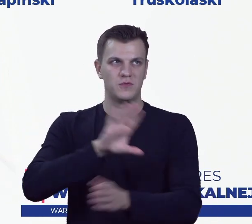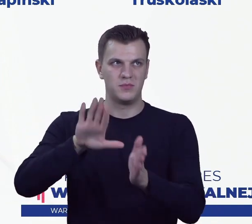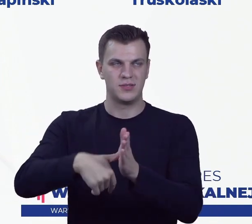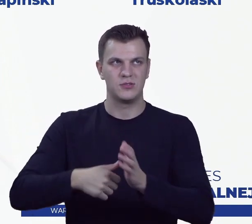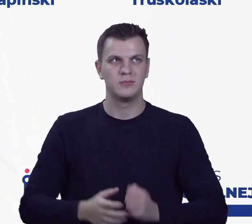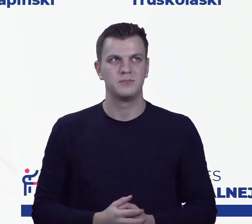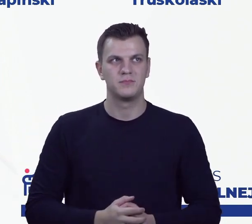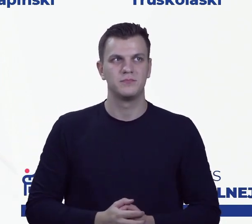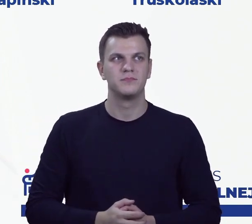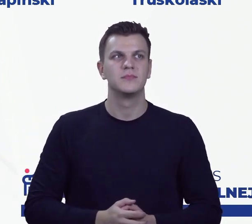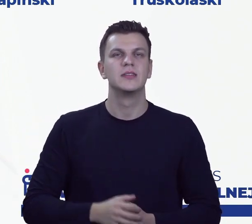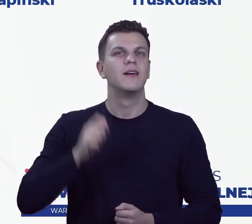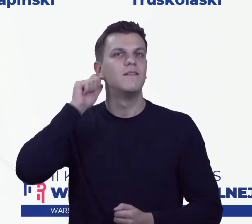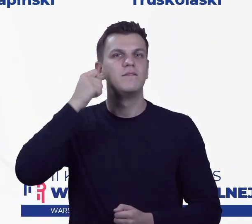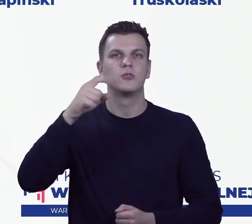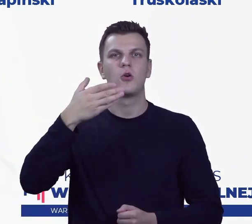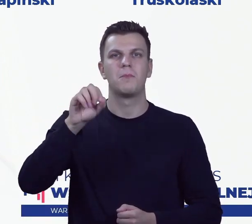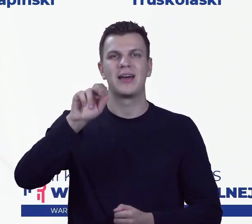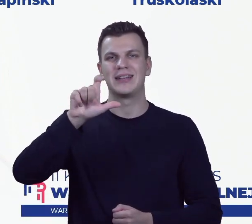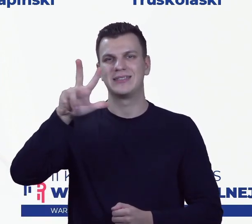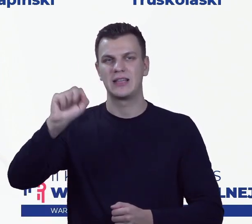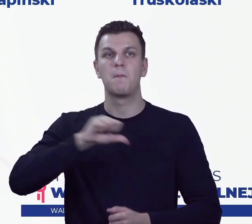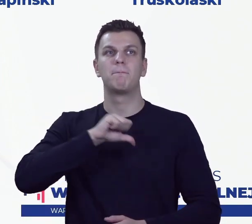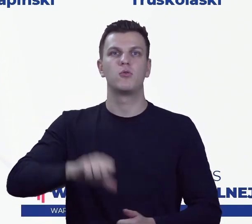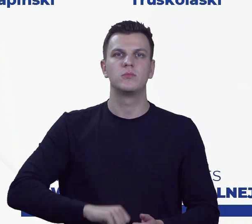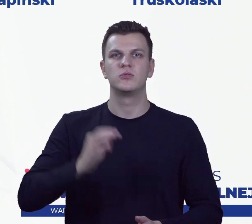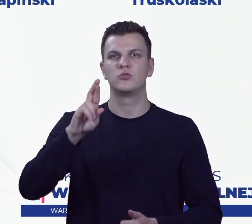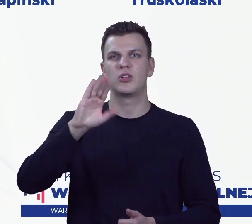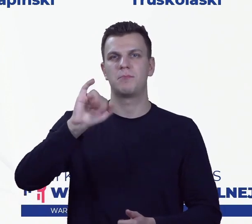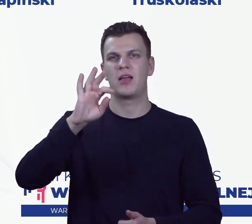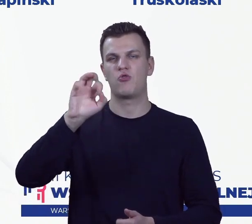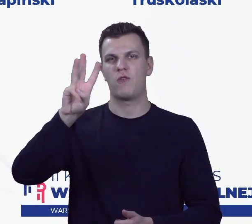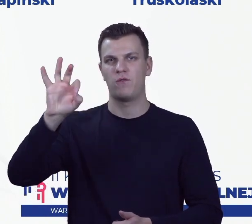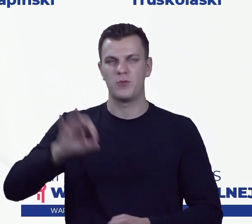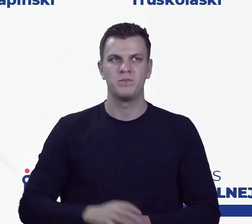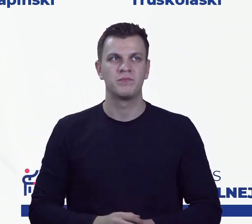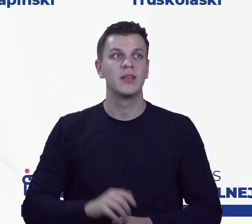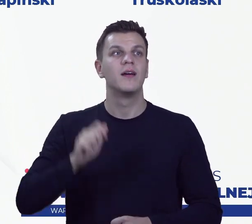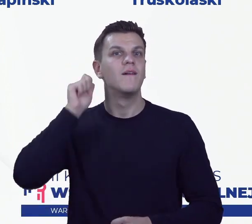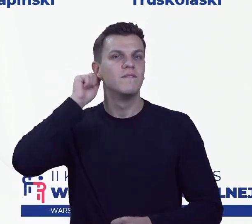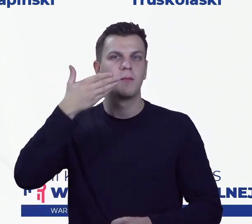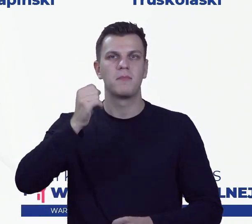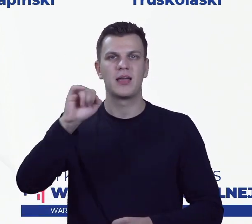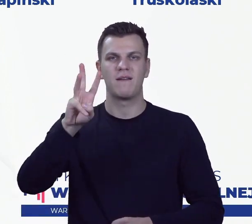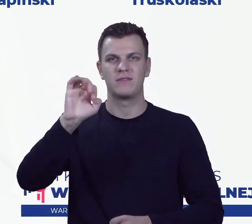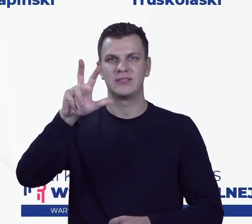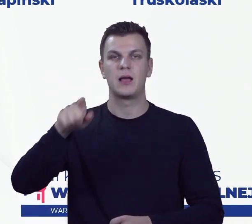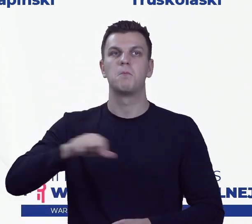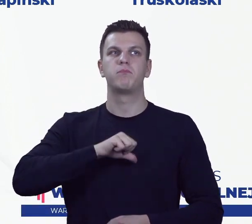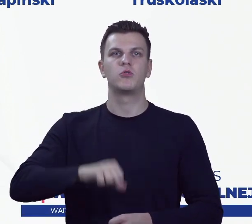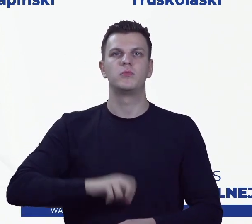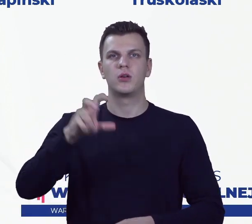Marzena Domaracka, burmistrzyni Trzebiatowa, Marta Majewska, burmistrzyni